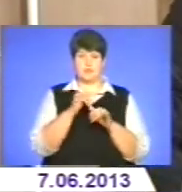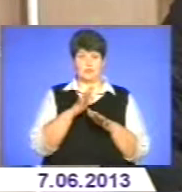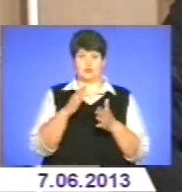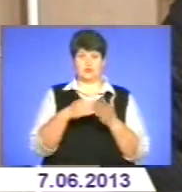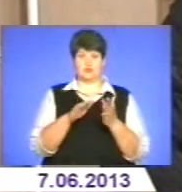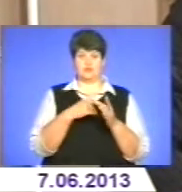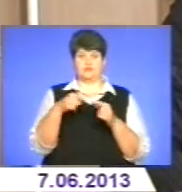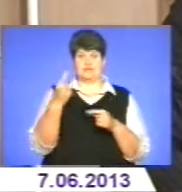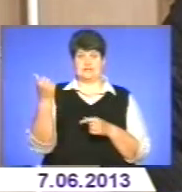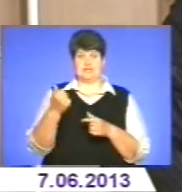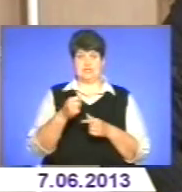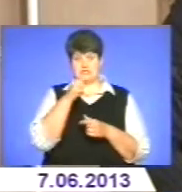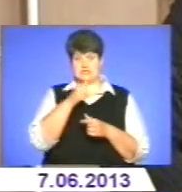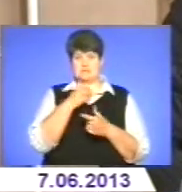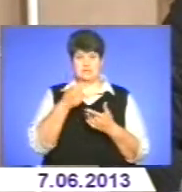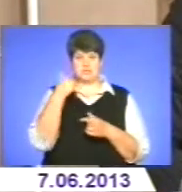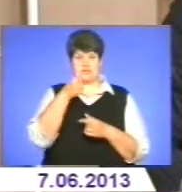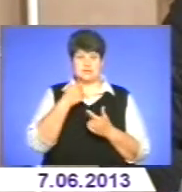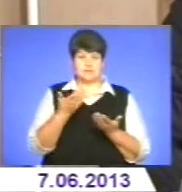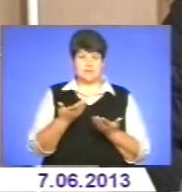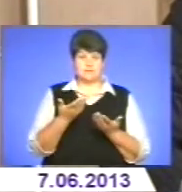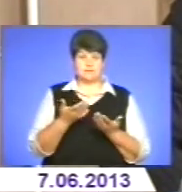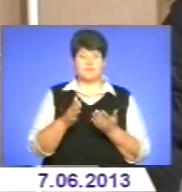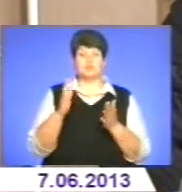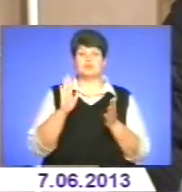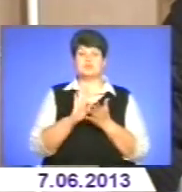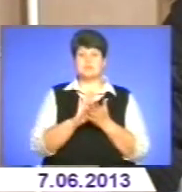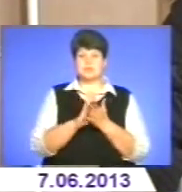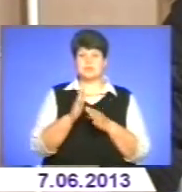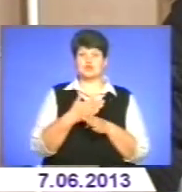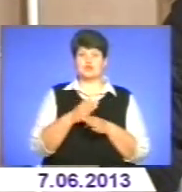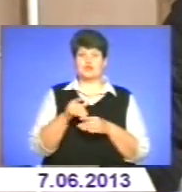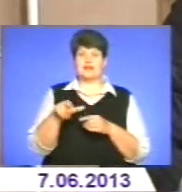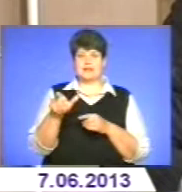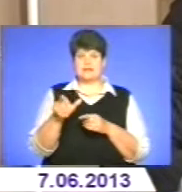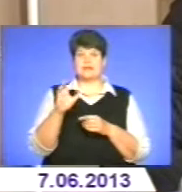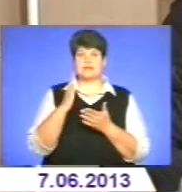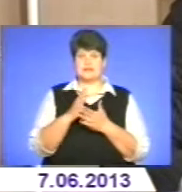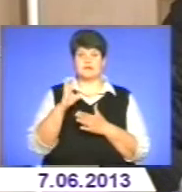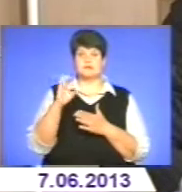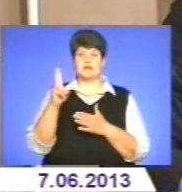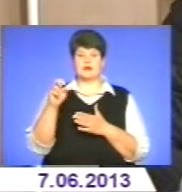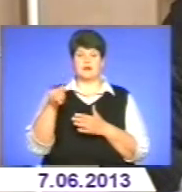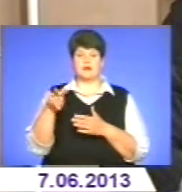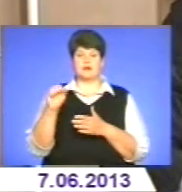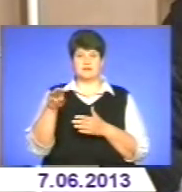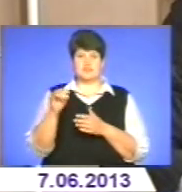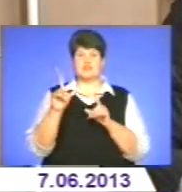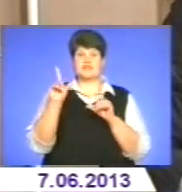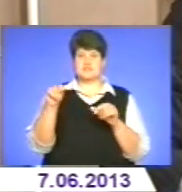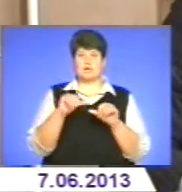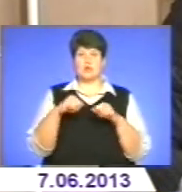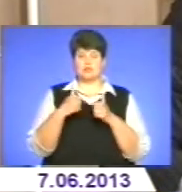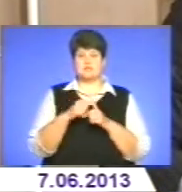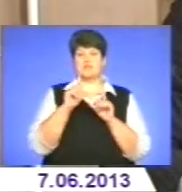скасовано за тиждень, за місяць, за рік. Таким чином сміттєсортування лінія знаходиться в Скалаті, виїзна комісія Тернопільської обласної